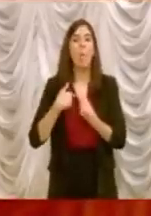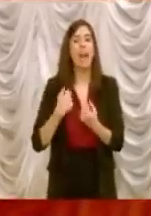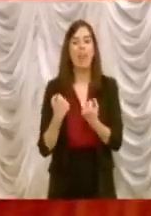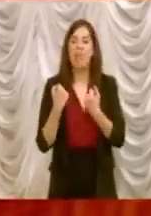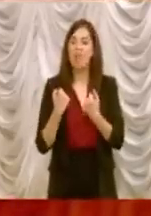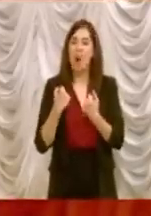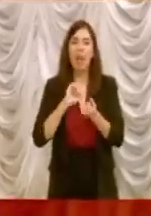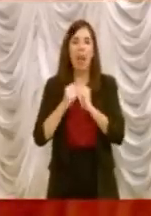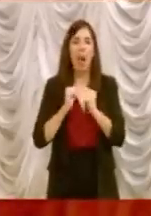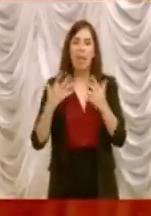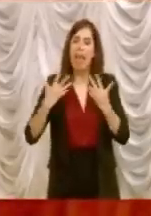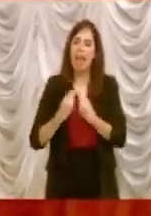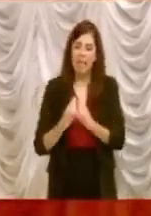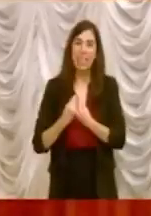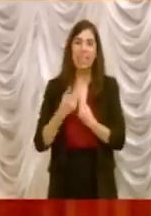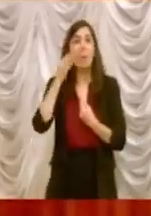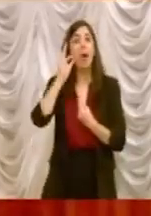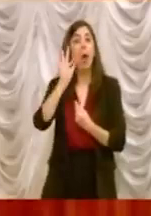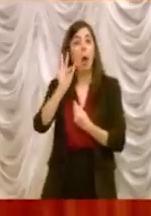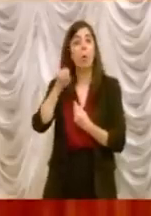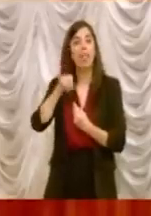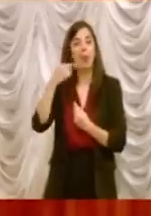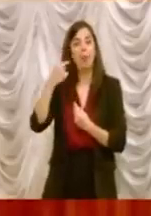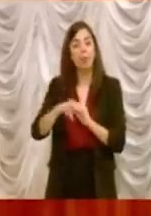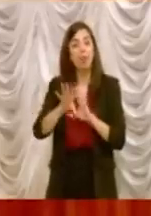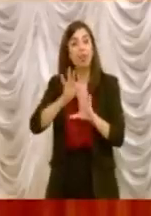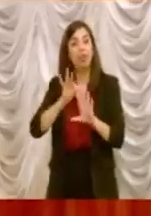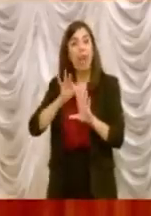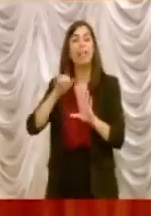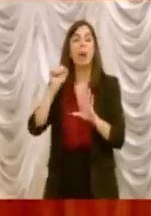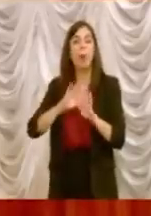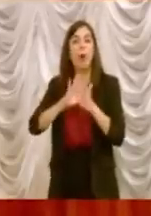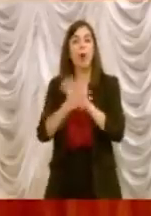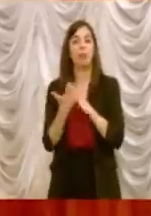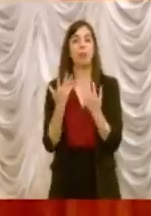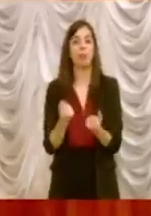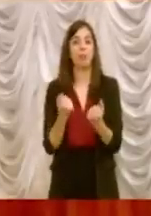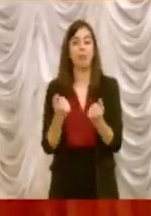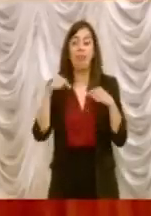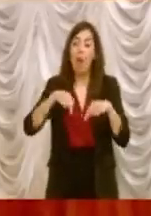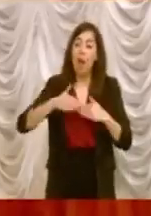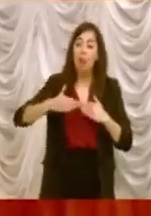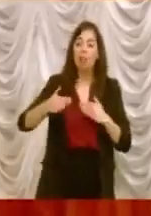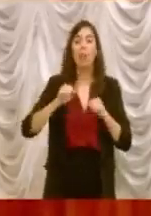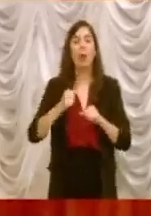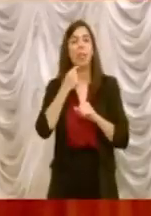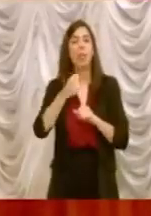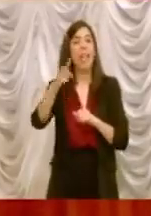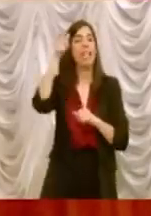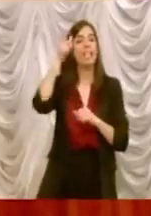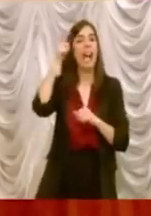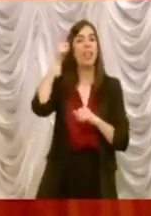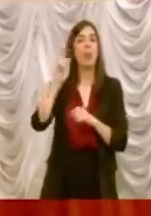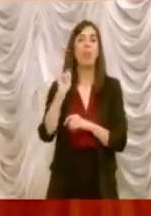insieme a me e agli altri per portare in porto questa scelta. E da oggi noi possiamo dire che vince lo Stato perché lo